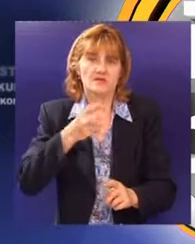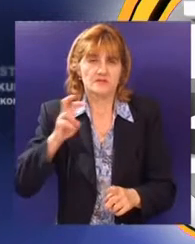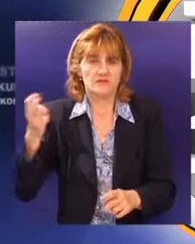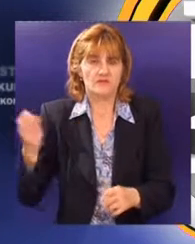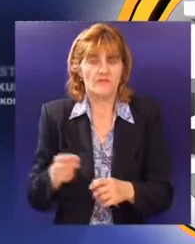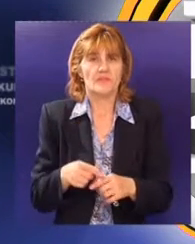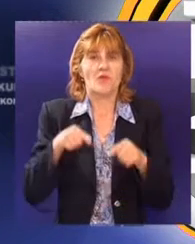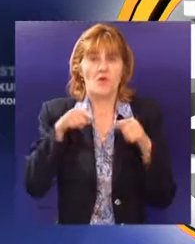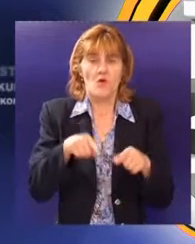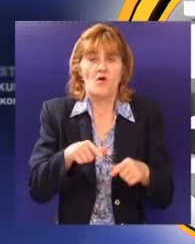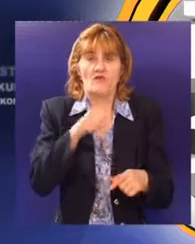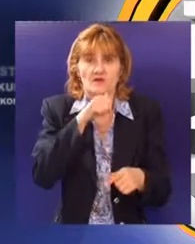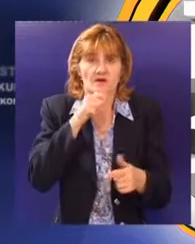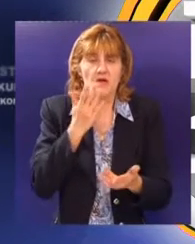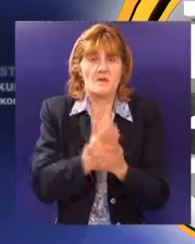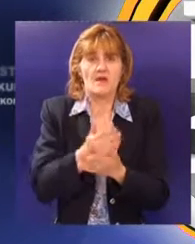trapa.